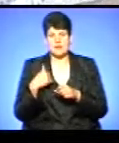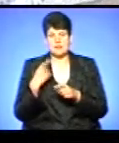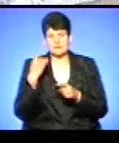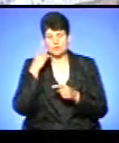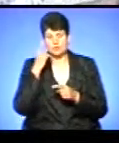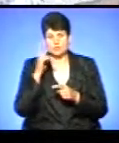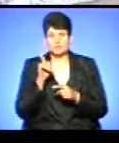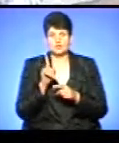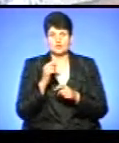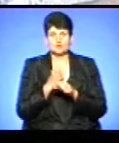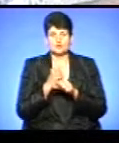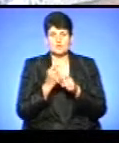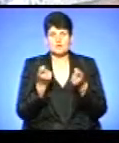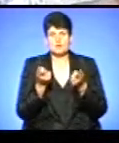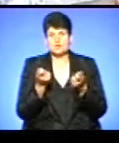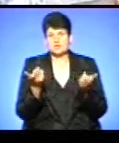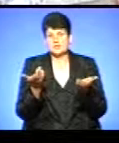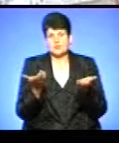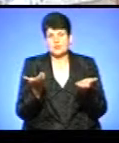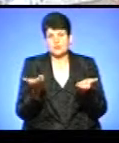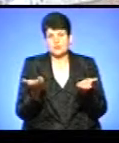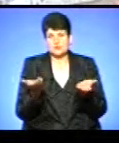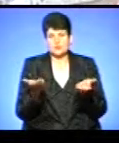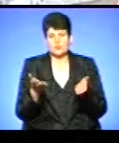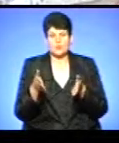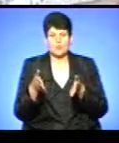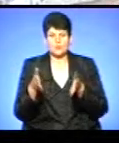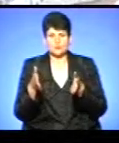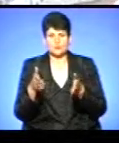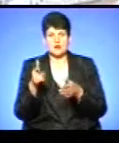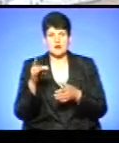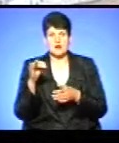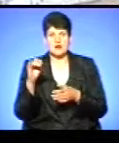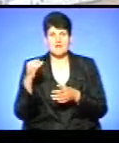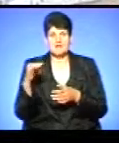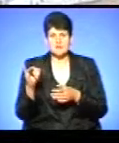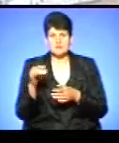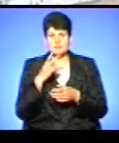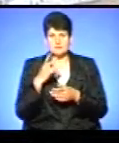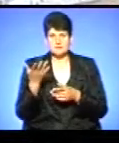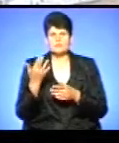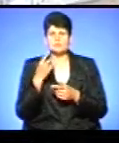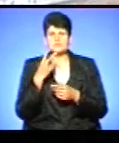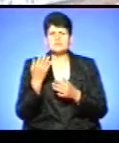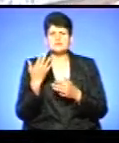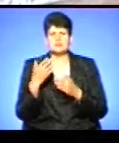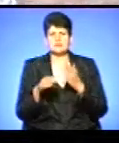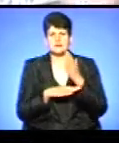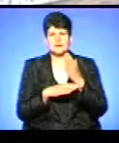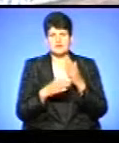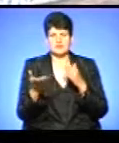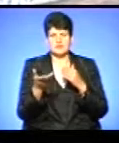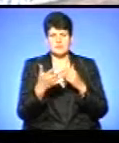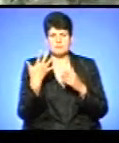думали, що зроблять трошки якийсь кусочок, якийсь гравій, якийсь ще щось. А подивіться, скільки дерев вирізали. 52